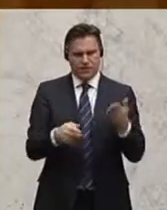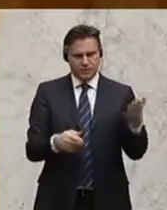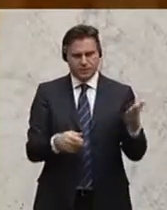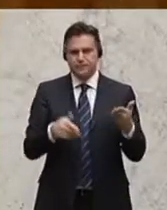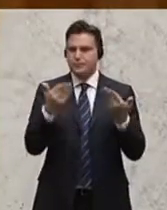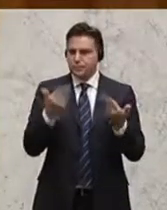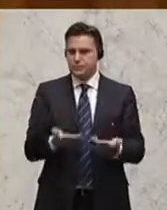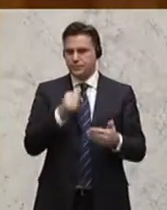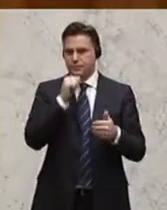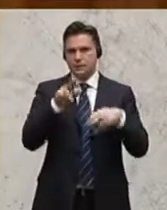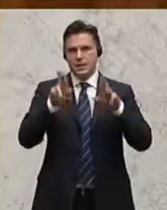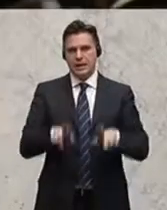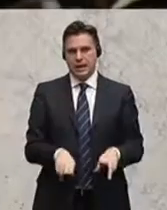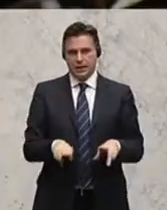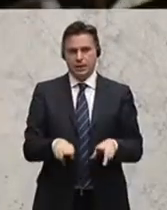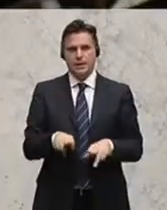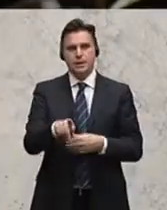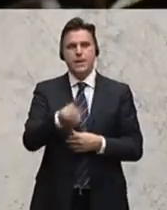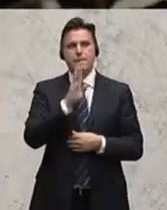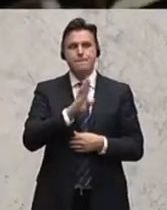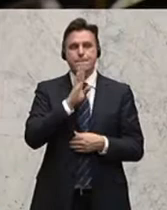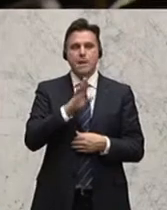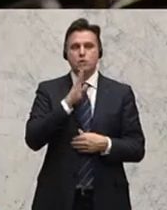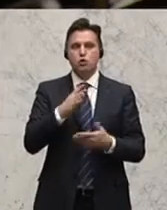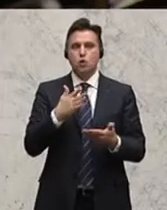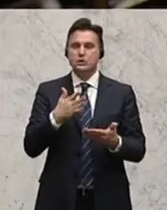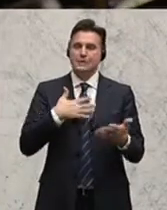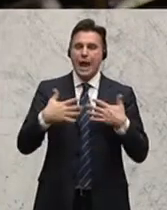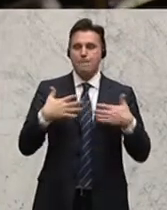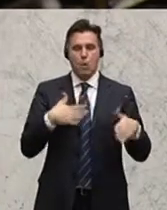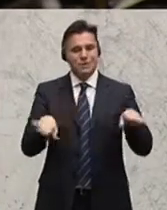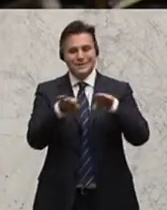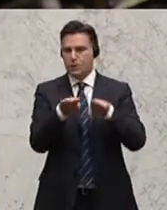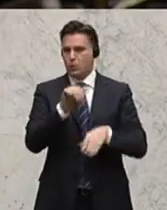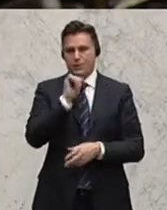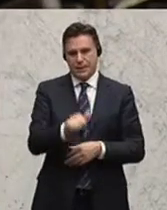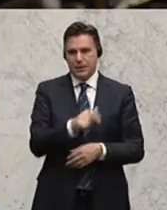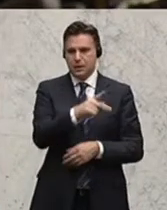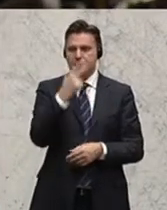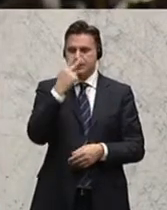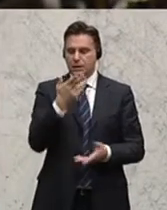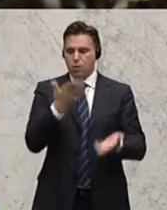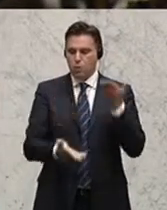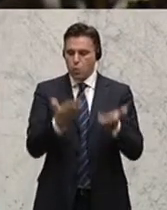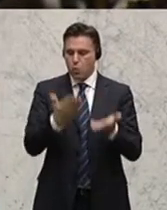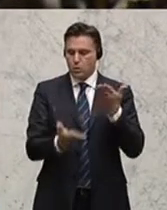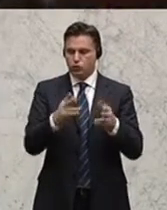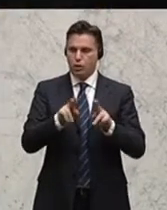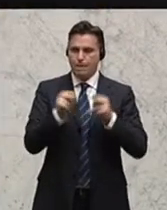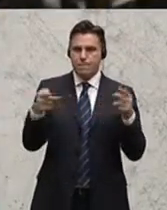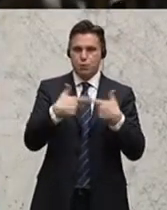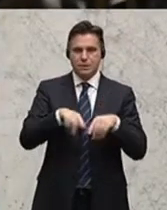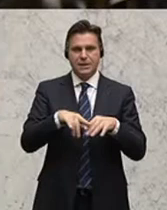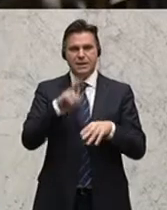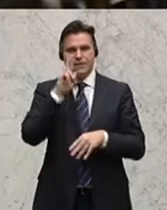Ungerechtigkeiten, da es keine Pensionsharmonisierung gibt. Was Sie hier sehen, sind die Unterschiede in den einzelnen Bundesländern Wien,